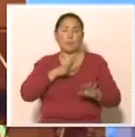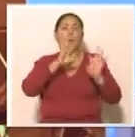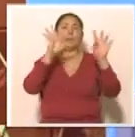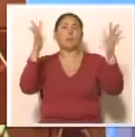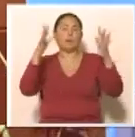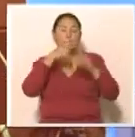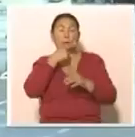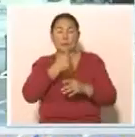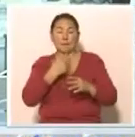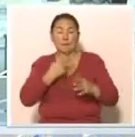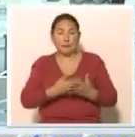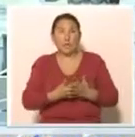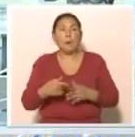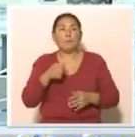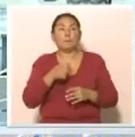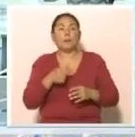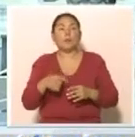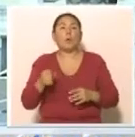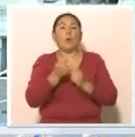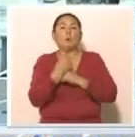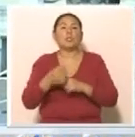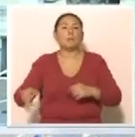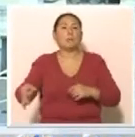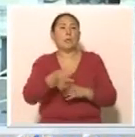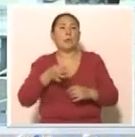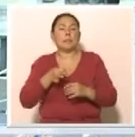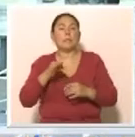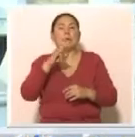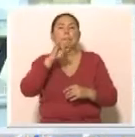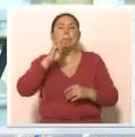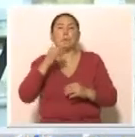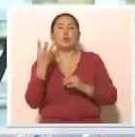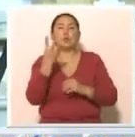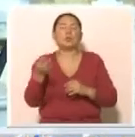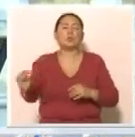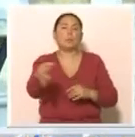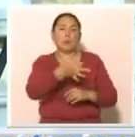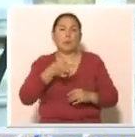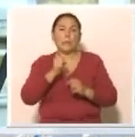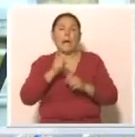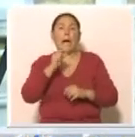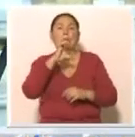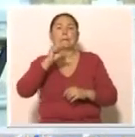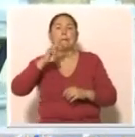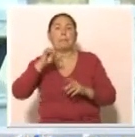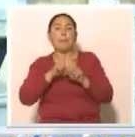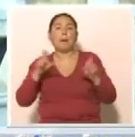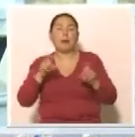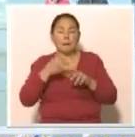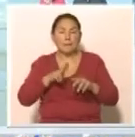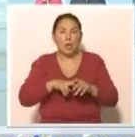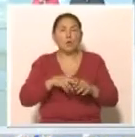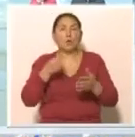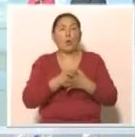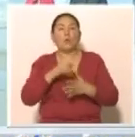жарамды. Бұйы лақтау ғала сауымағында 11-ші шағынаудандағы ынтымақ, 4-ші шағынаудандағы Астанаваңына және өмірзі ағауына